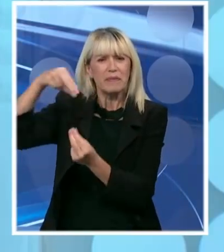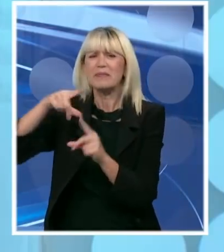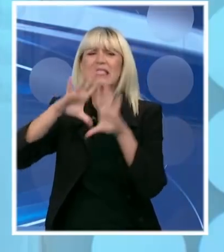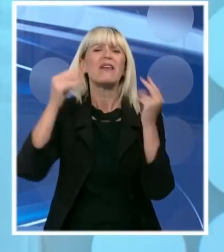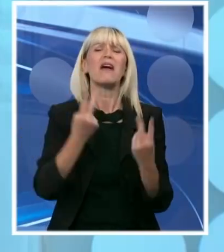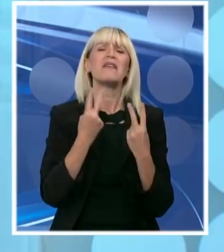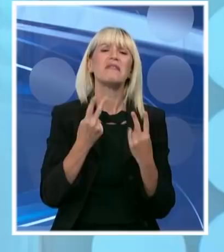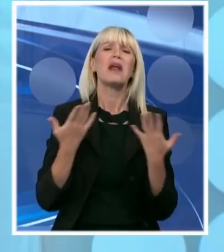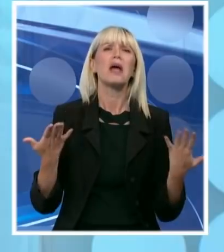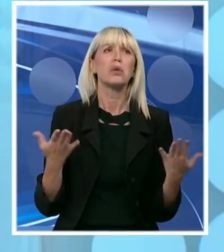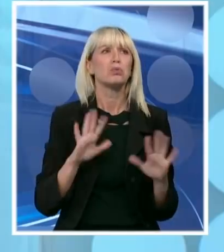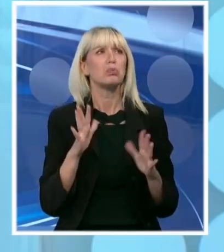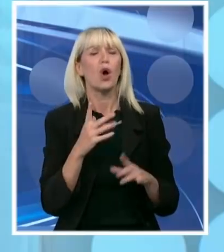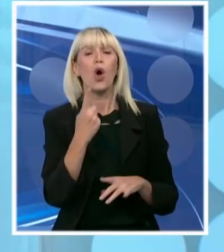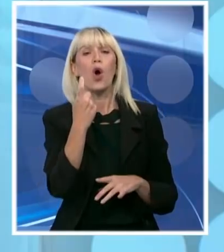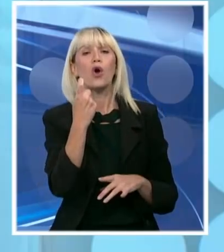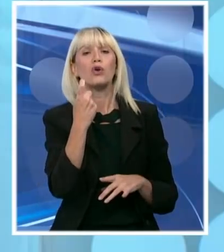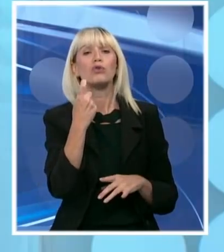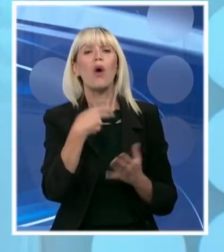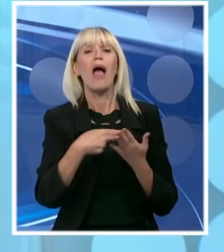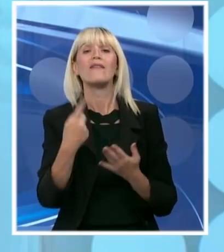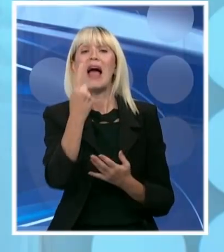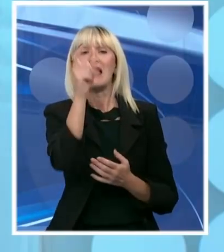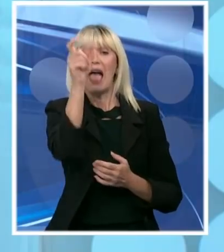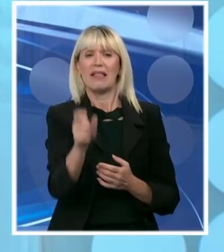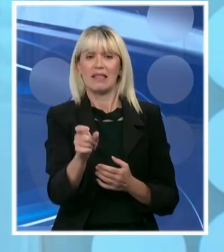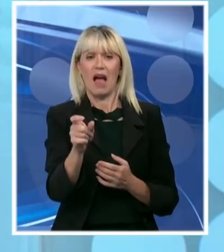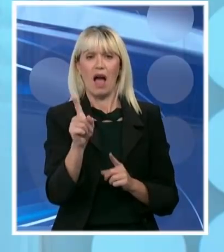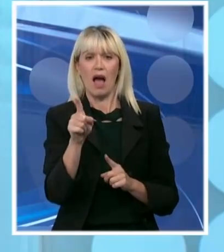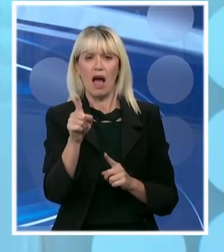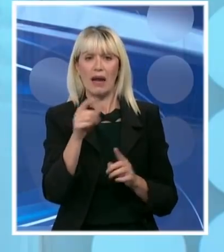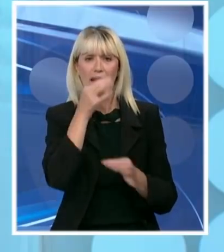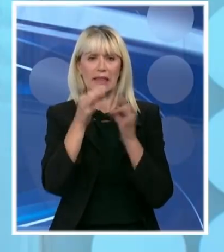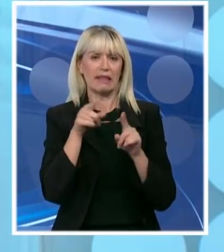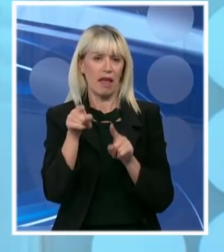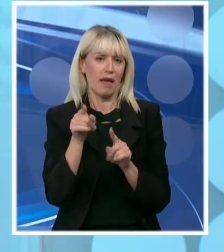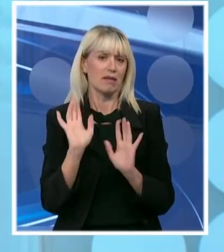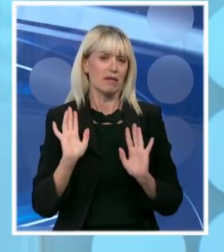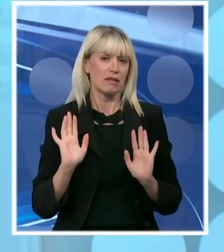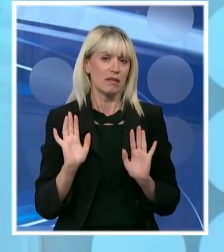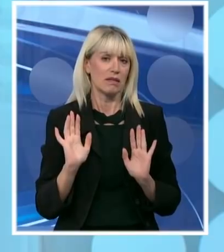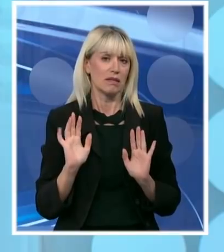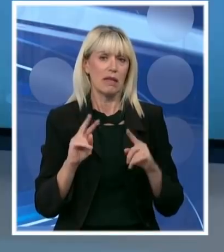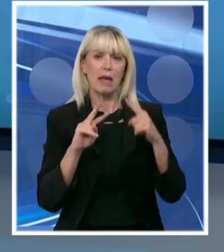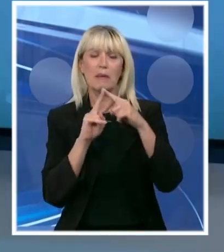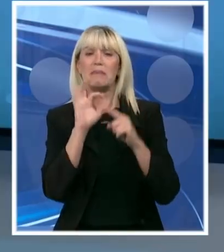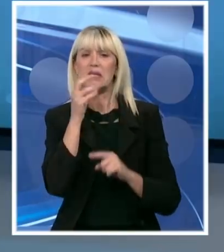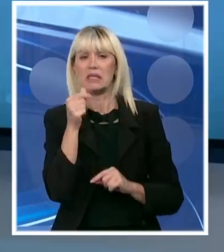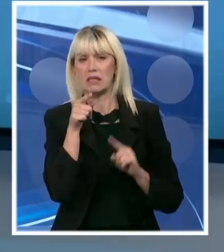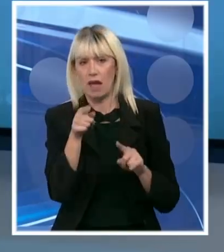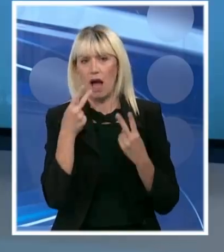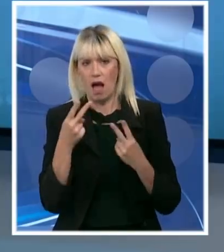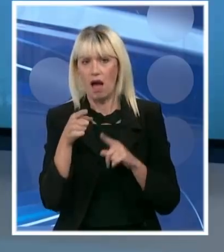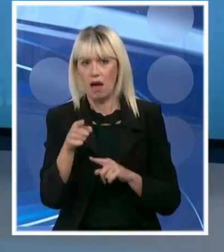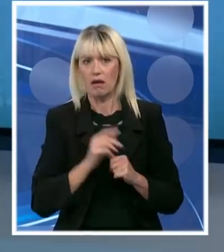do 100 evrat PCR test. Brzi su, mnogo, mnogo, mnogo, mnogo jeftiniji. Ali i nepouzdaniji. I